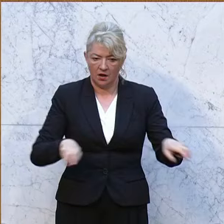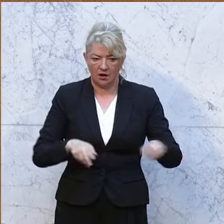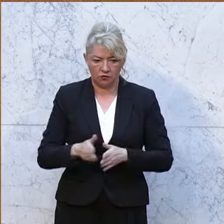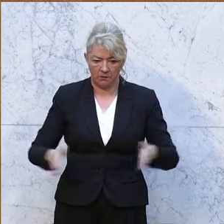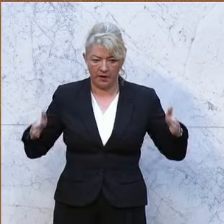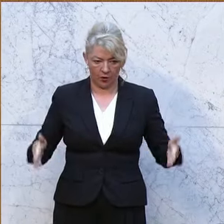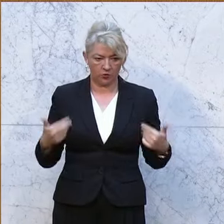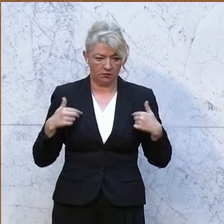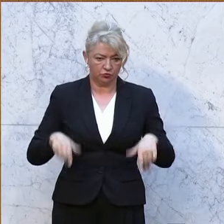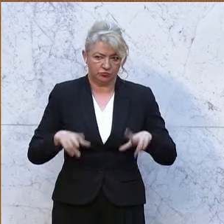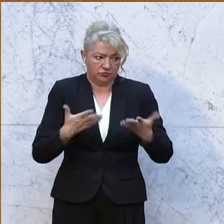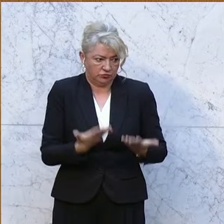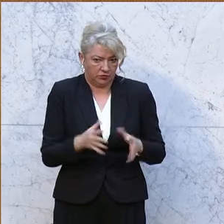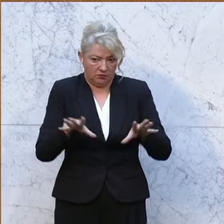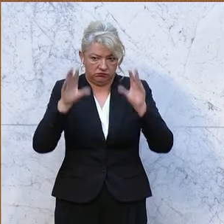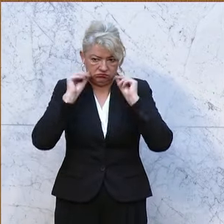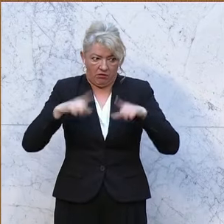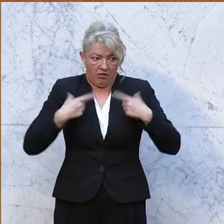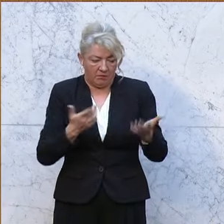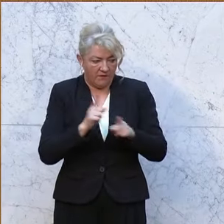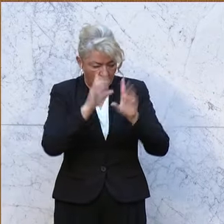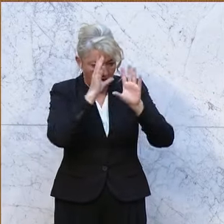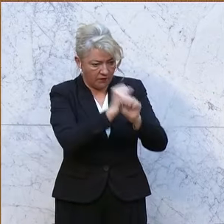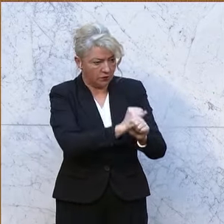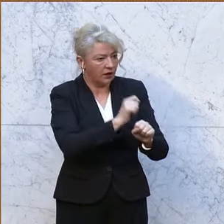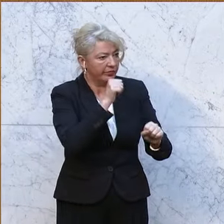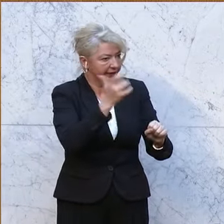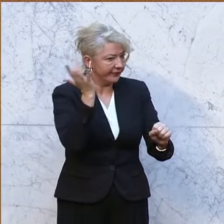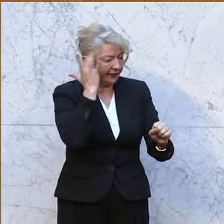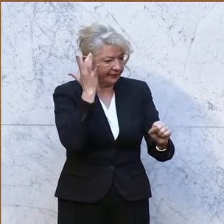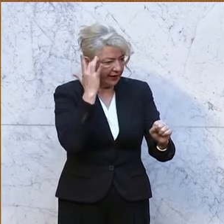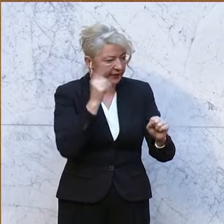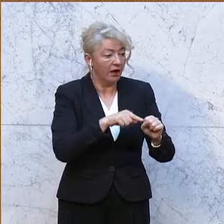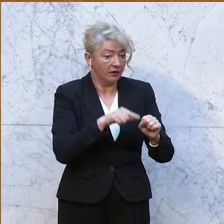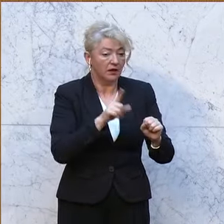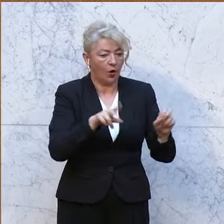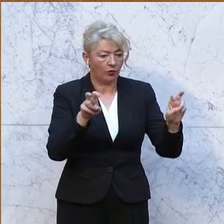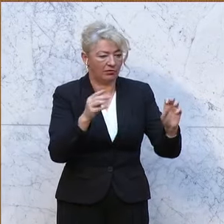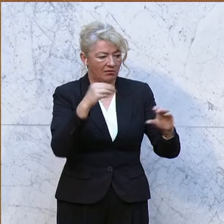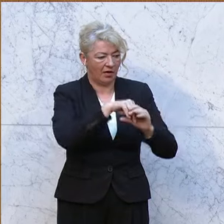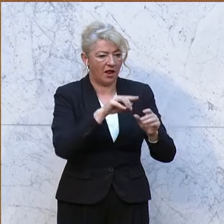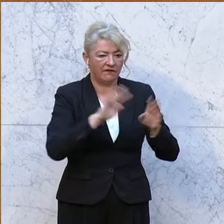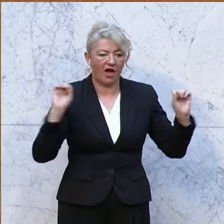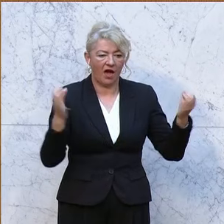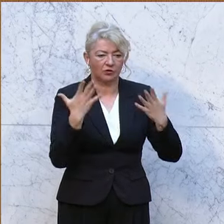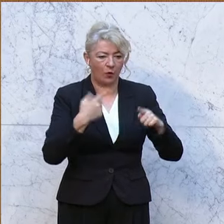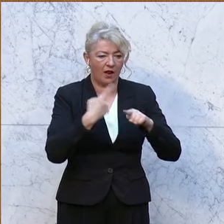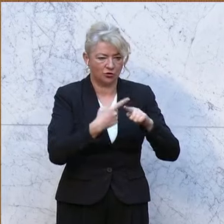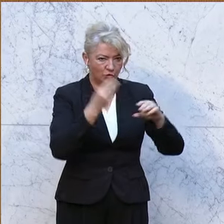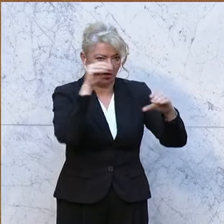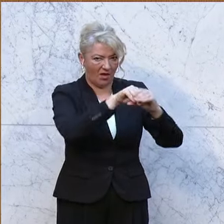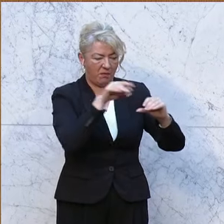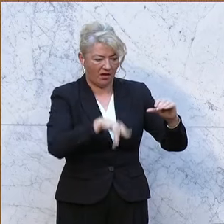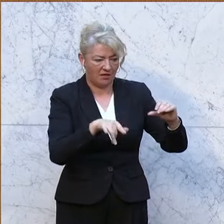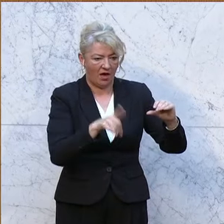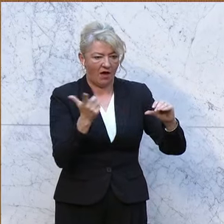erleben müssen. Und diese fokussierte Unintelligenz, die gipfelt auch hier in diesem Titel von dieser aktuellen Stunde und